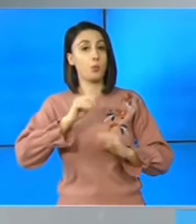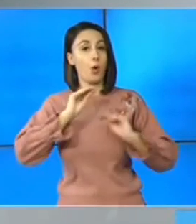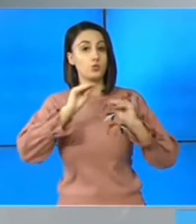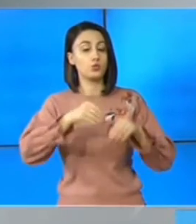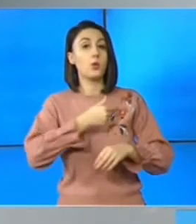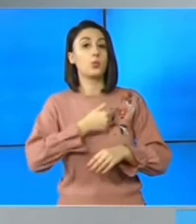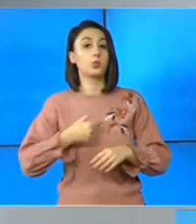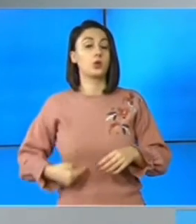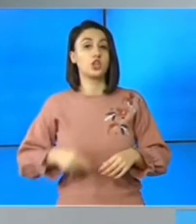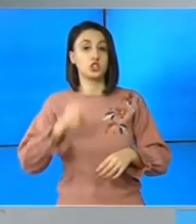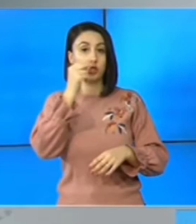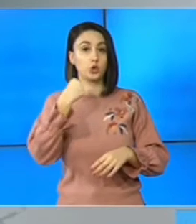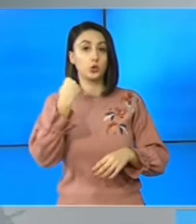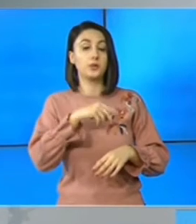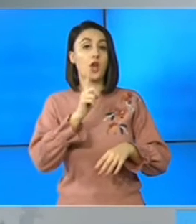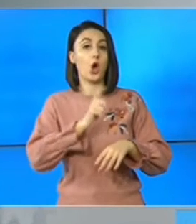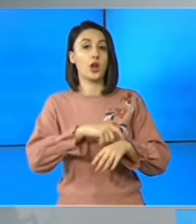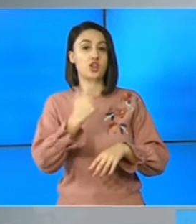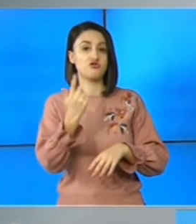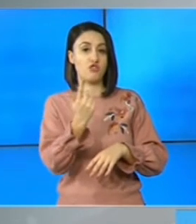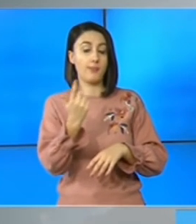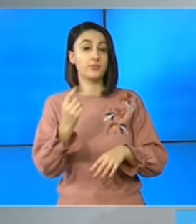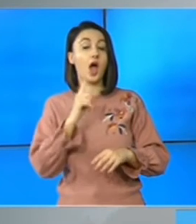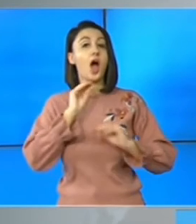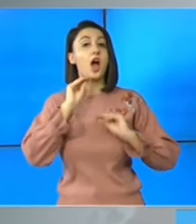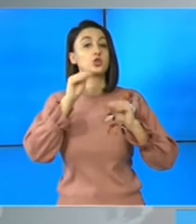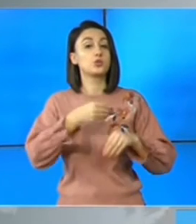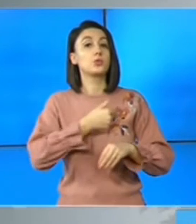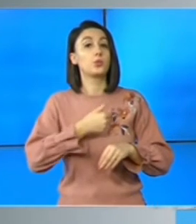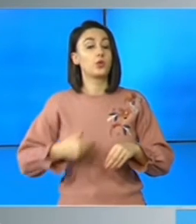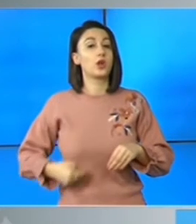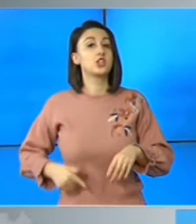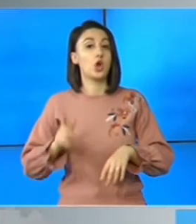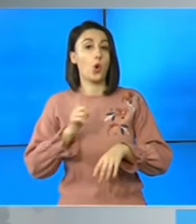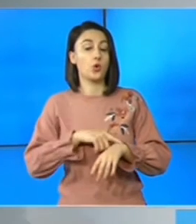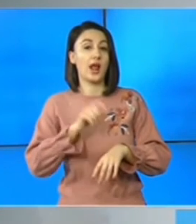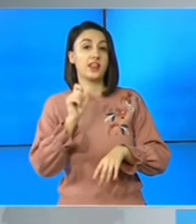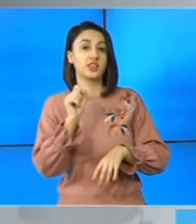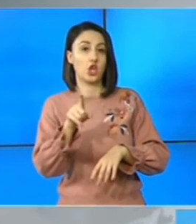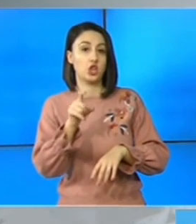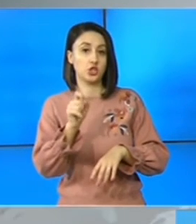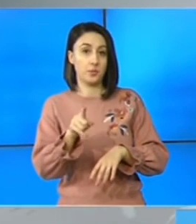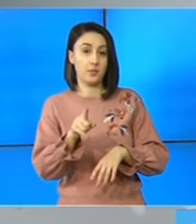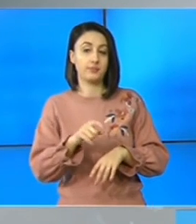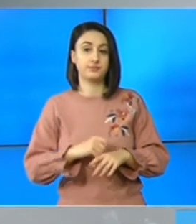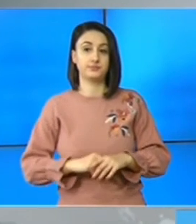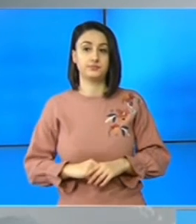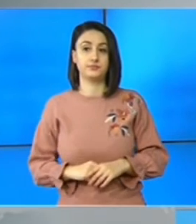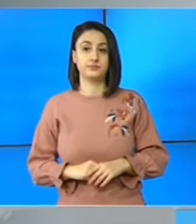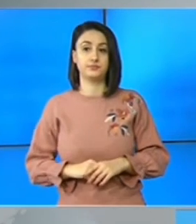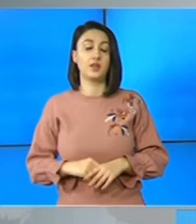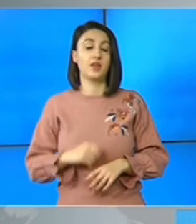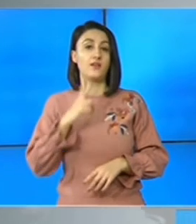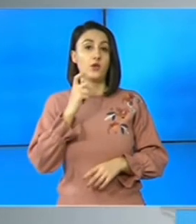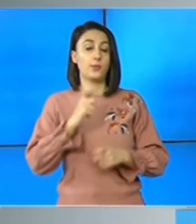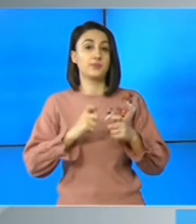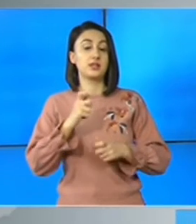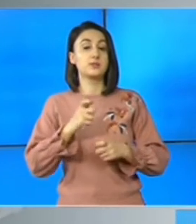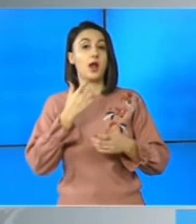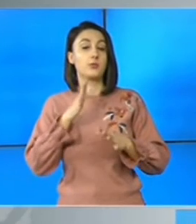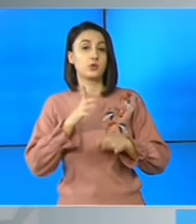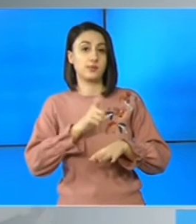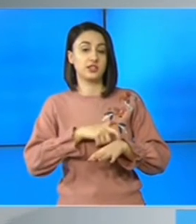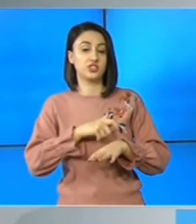București duminică la ora 7, a ajuns însă în jur de ora 12, așadar vorbim de